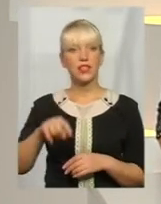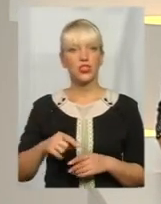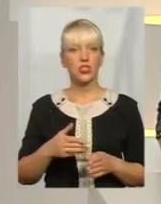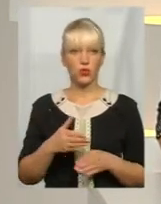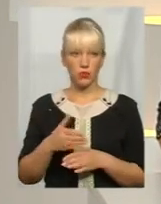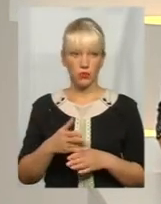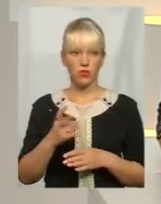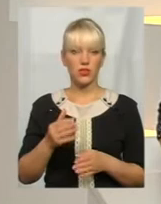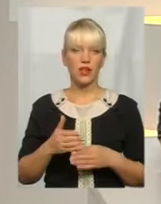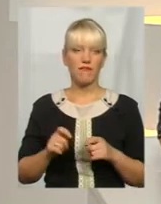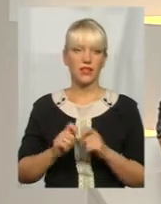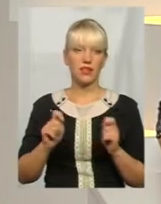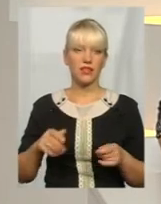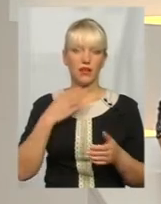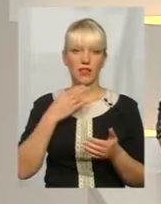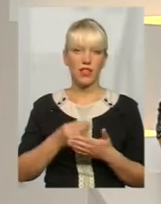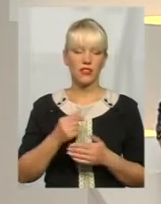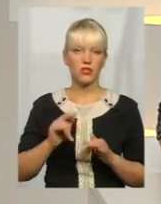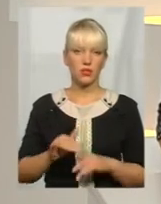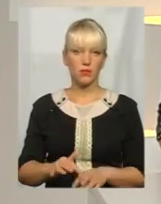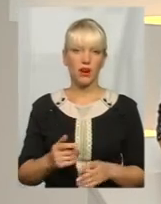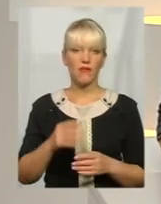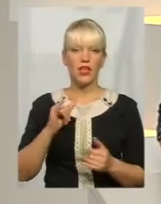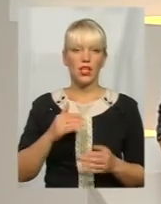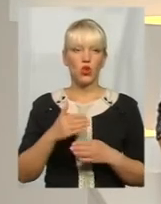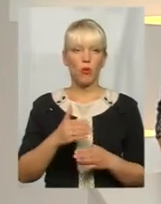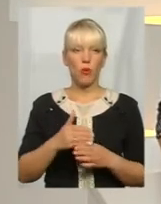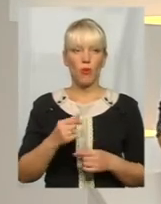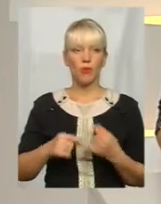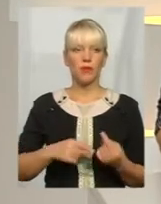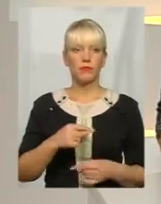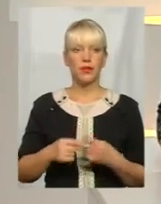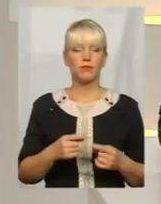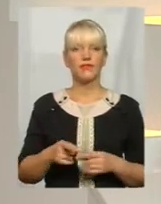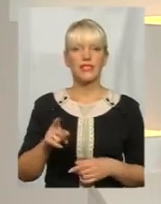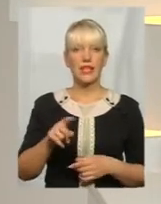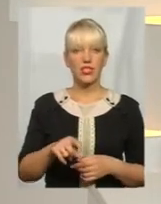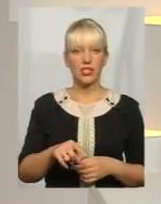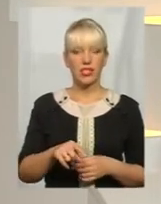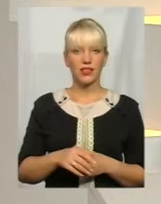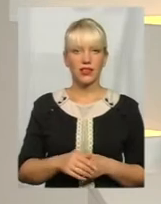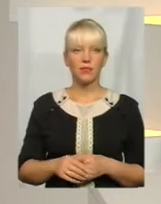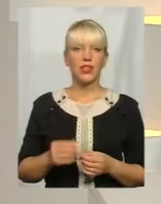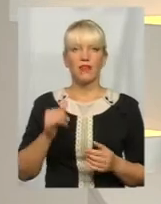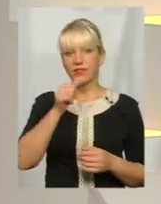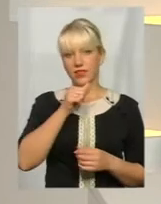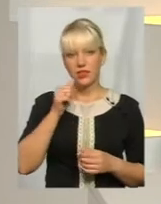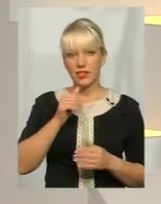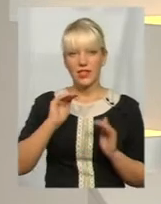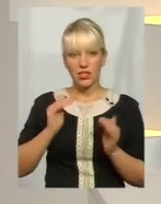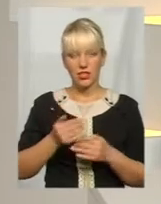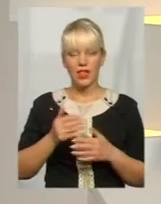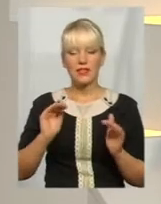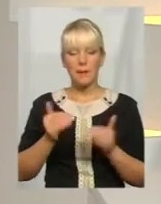допомозі на відкриття власної справи і допомоги підприємництву, все ж таки в тіні залишається менше